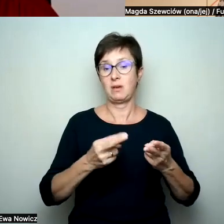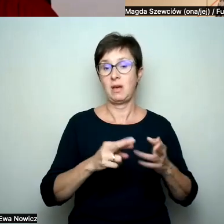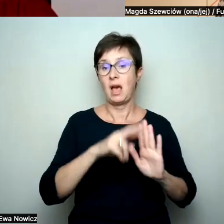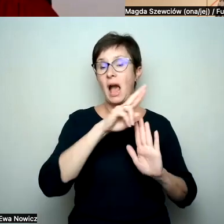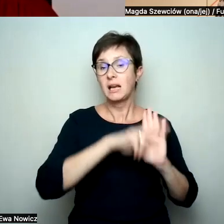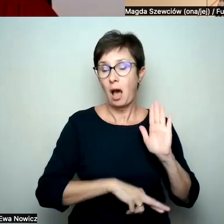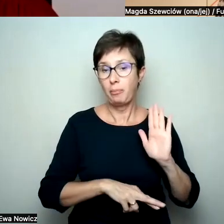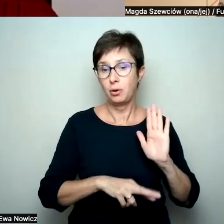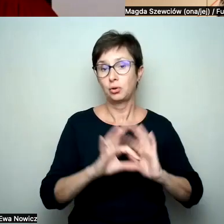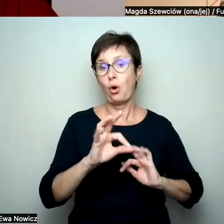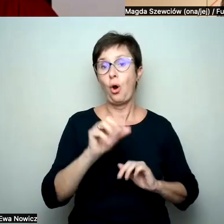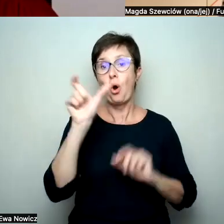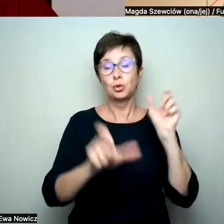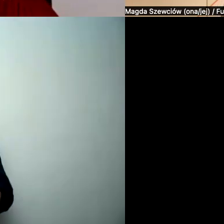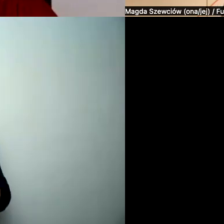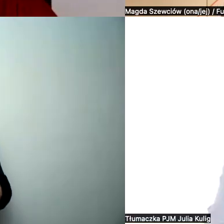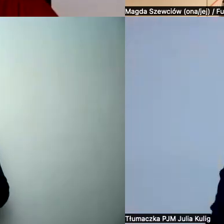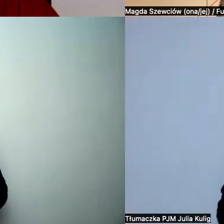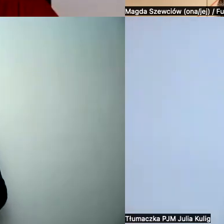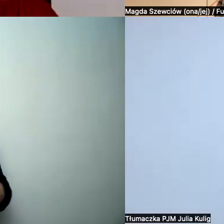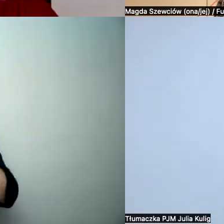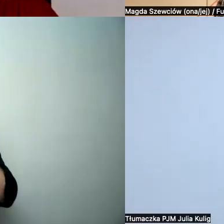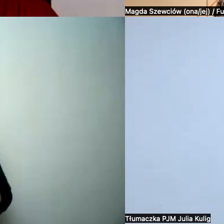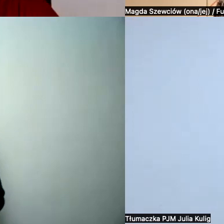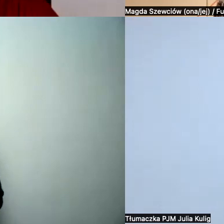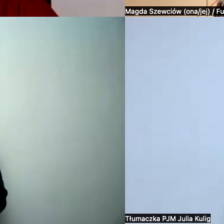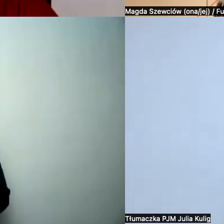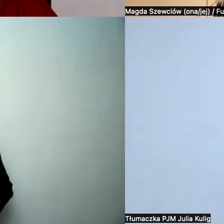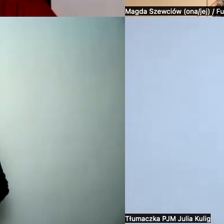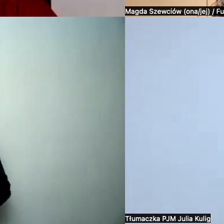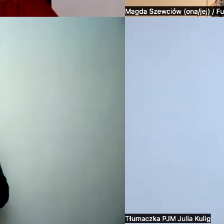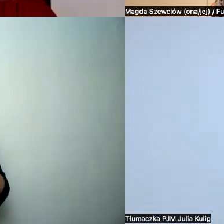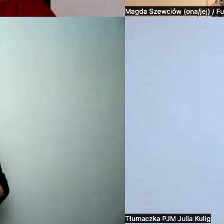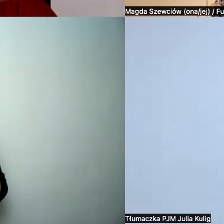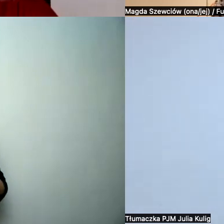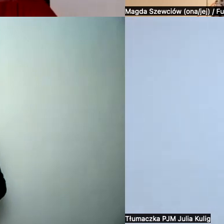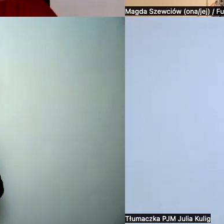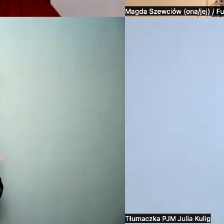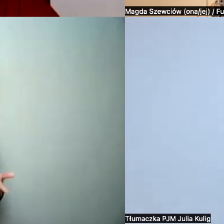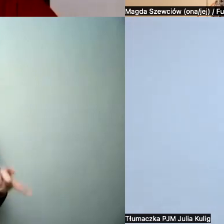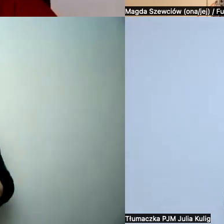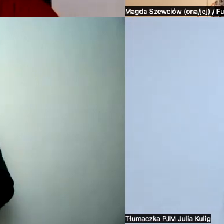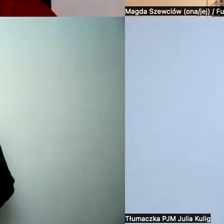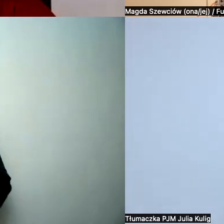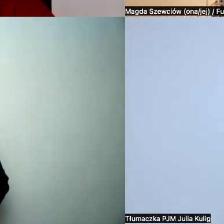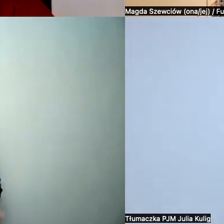sytuacji osób LGBTQ+, w Polsce, żeby się wypowiedzieć na jakiś temat, czy nie?